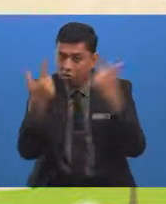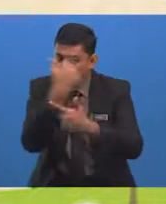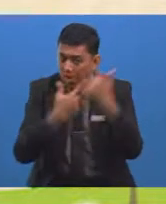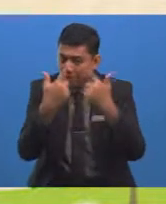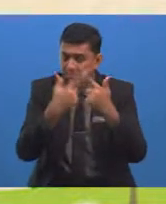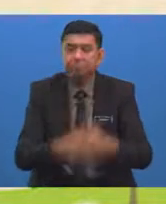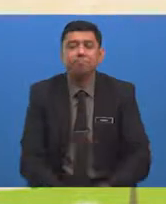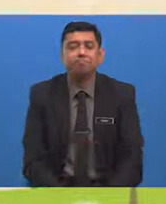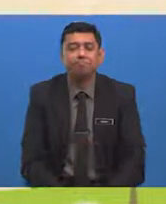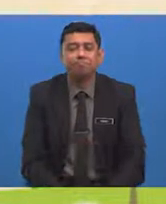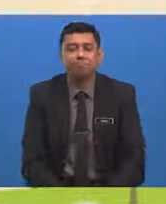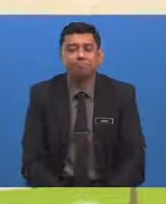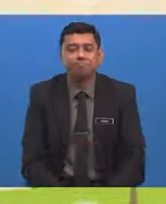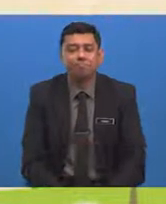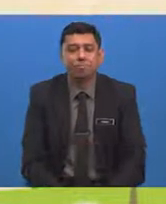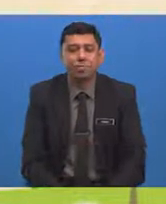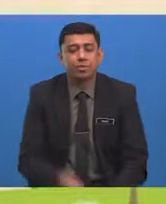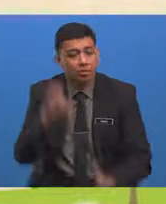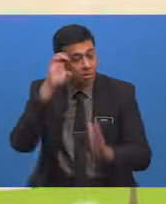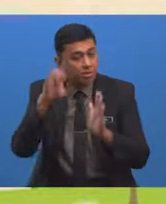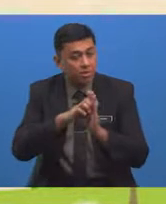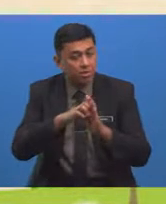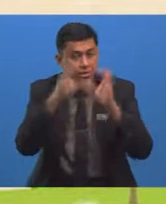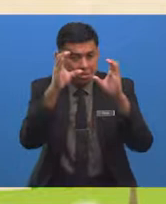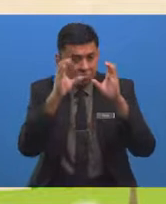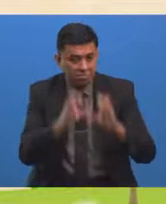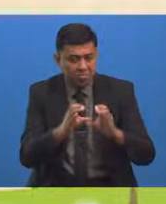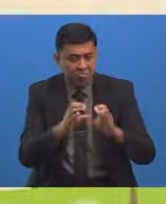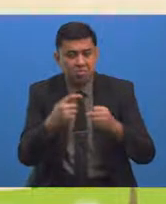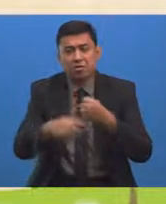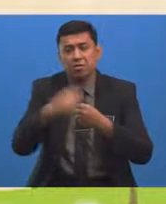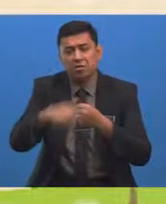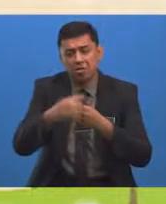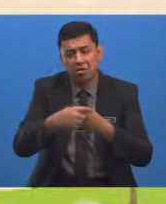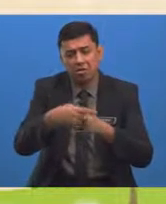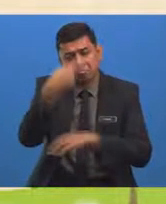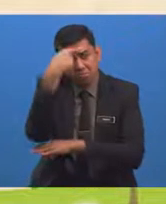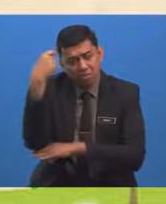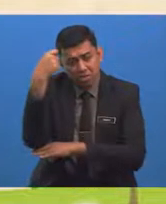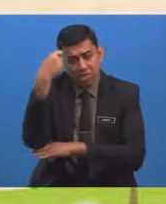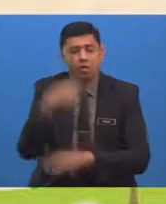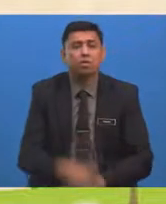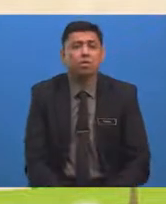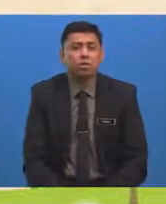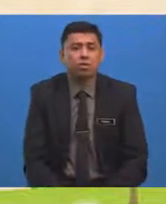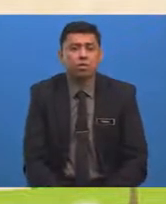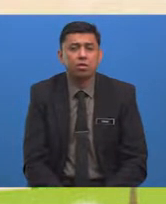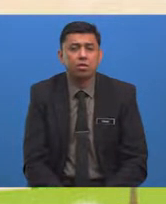Perlancongan Penerokaan secara tidak terancang Boleh mengakibat kepada Kesan